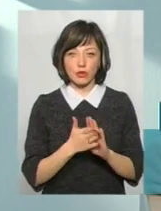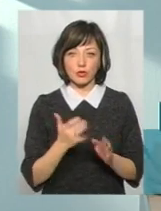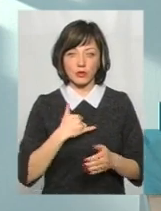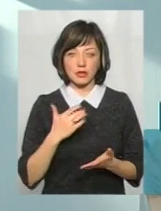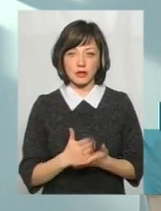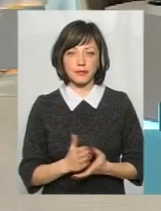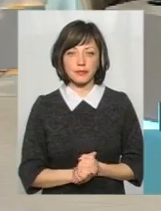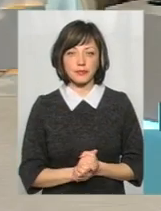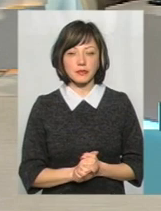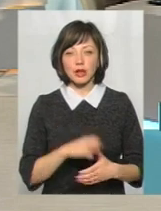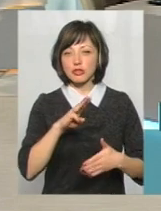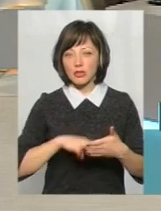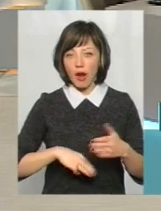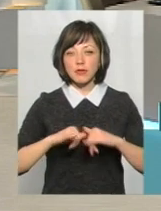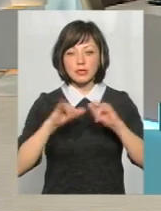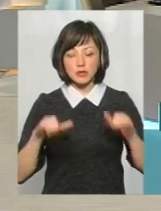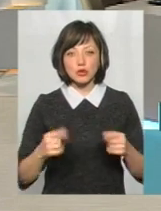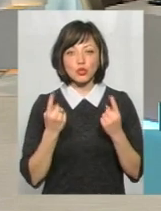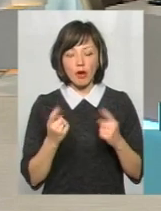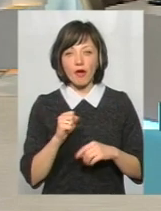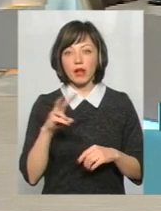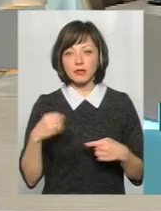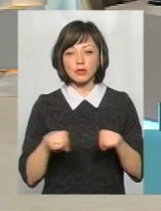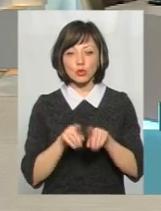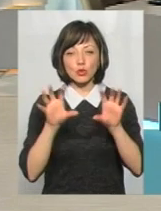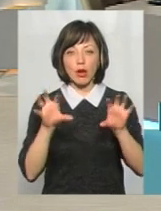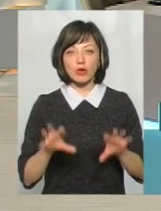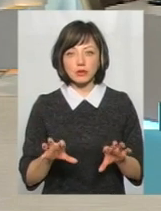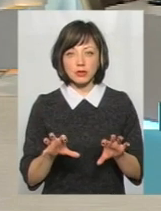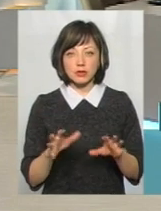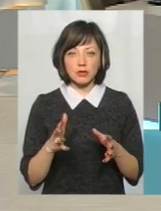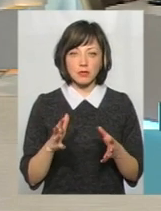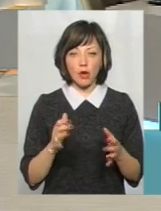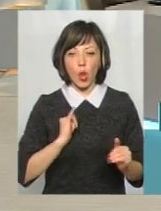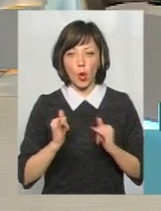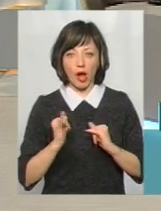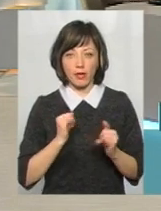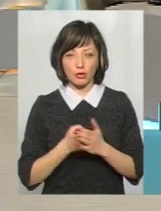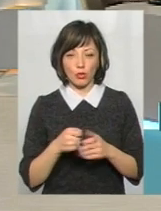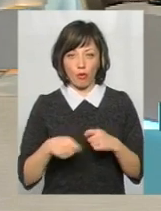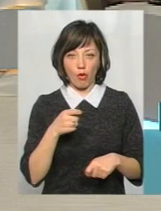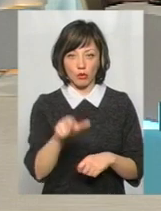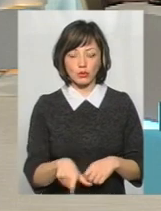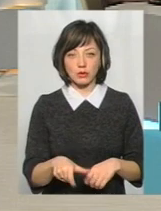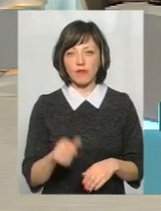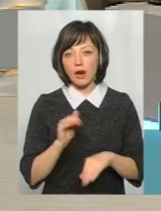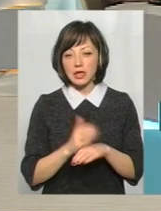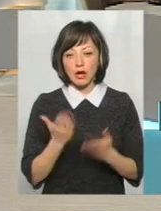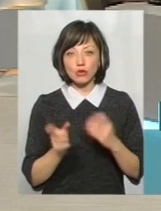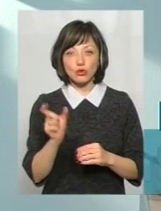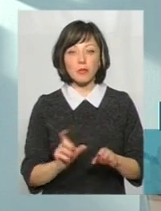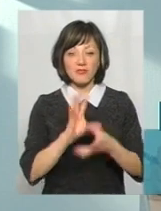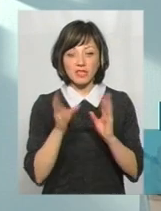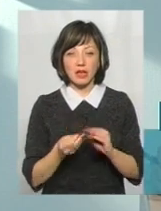вховдилимося. Тобто, штрафи збільшились суттєво, але все одно законодавство досить таке лояльне до порушників. Ну, фактично, якщо особа не має